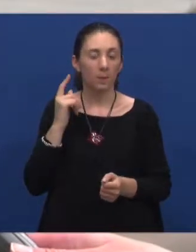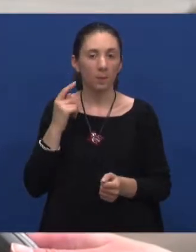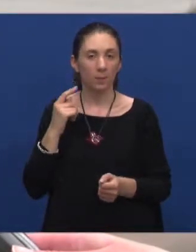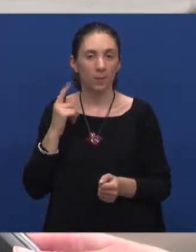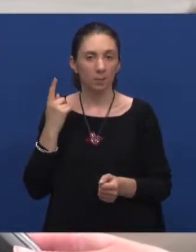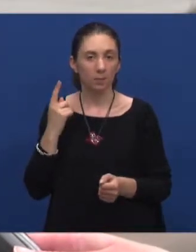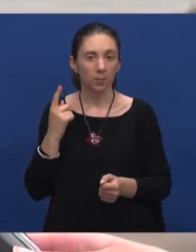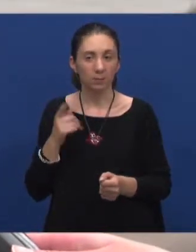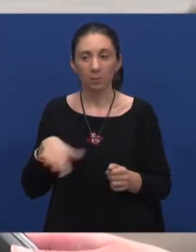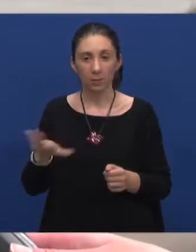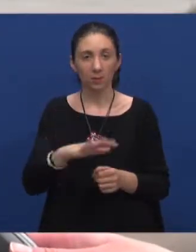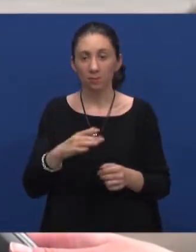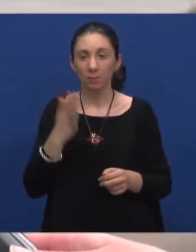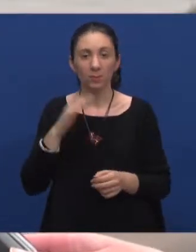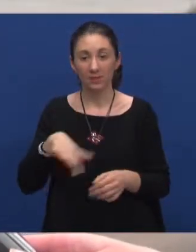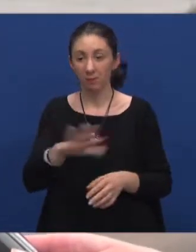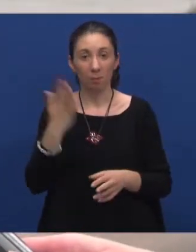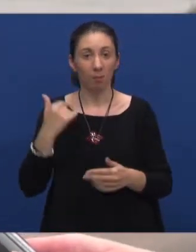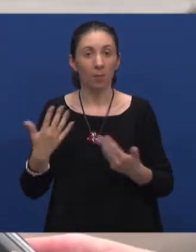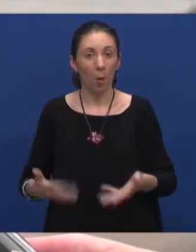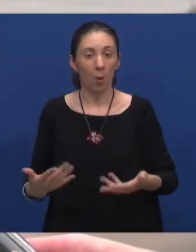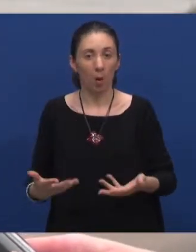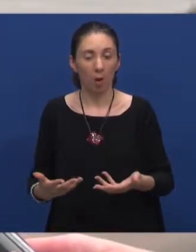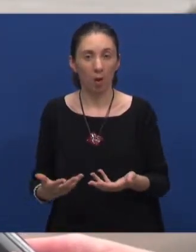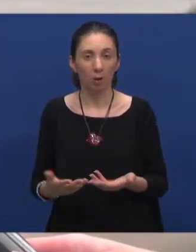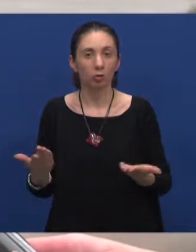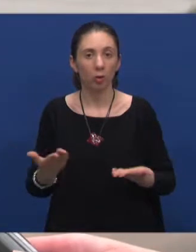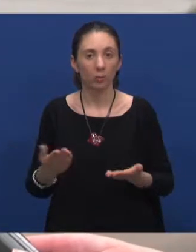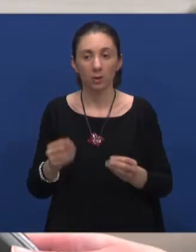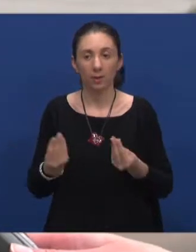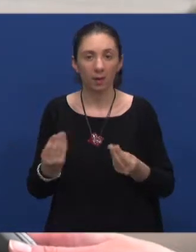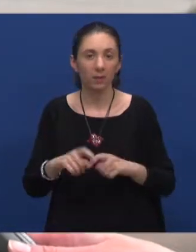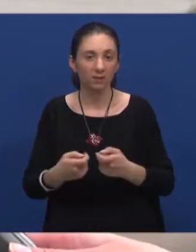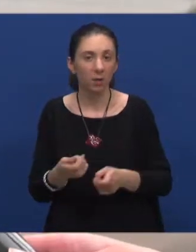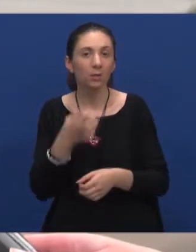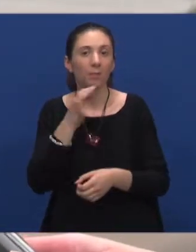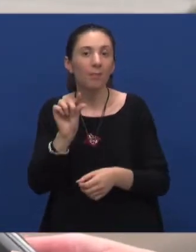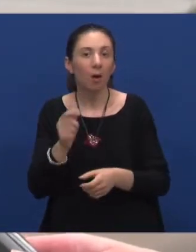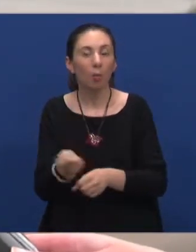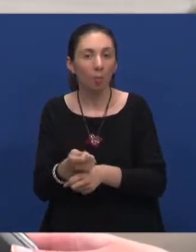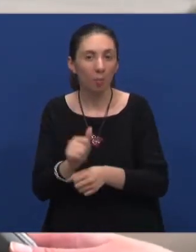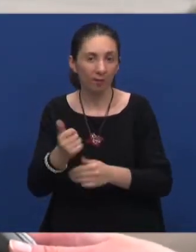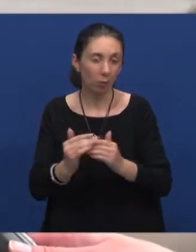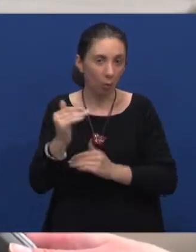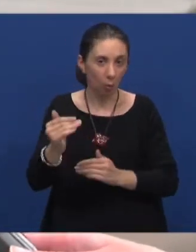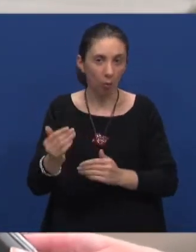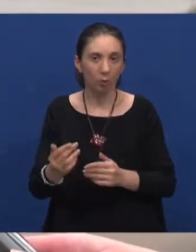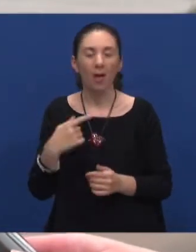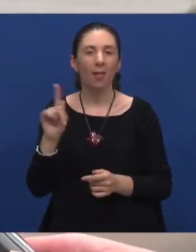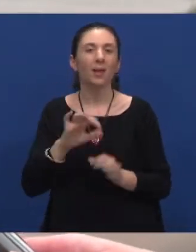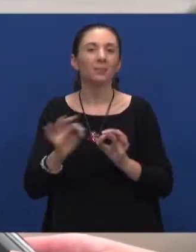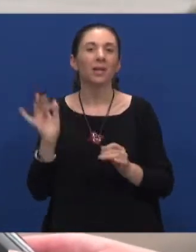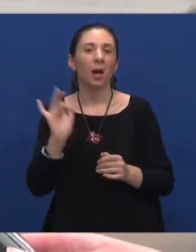bi nam svima bilo lakše kada bi ipak se neke stvari još malo popravile, kažem, ali, eto, da ne